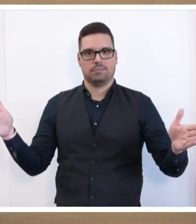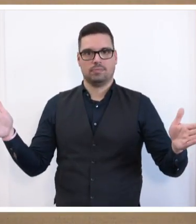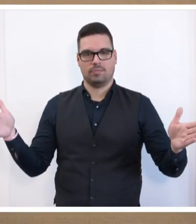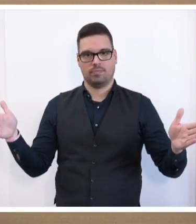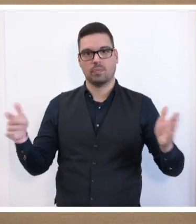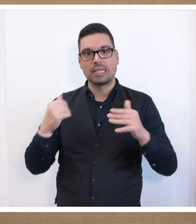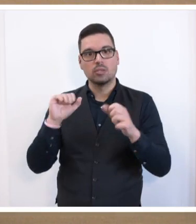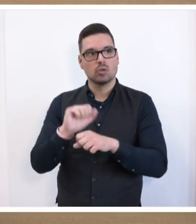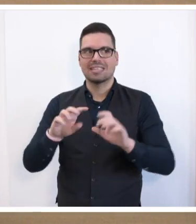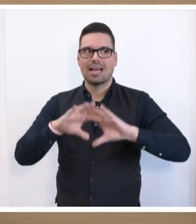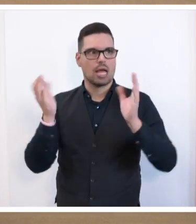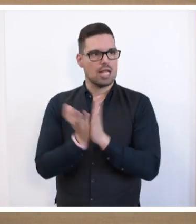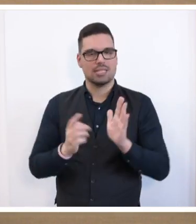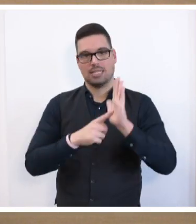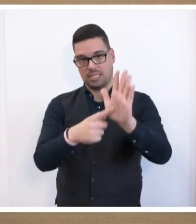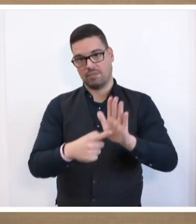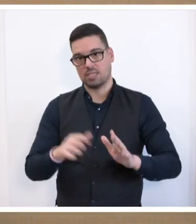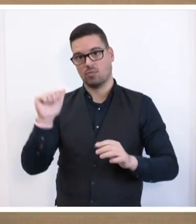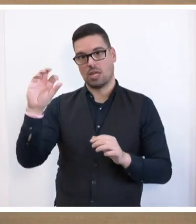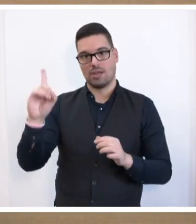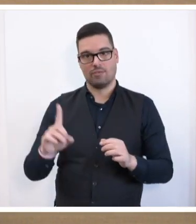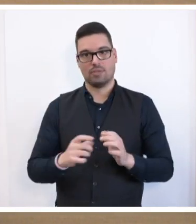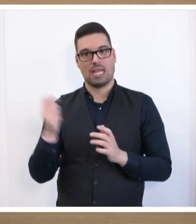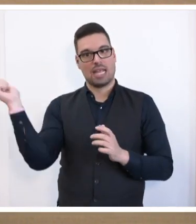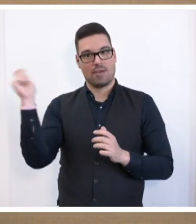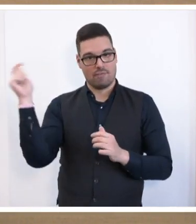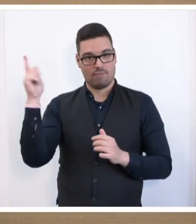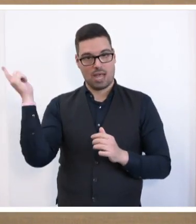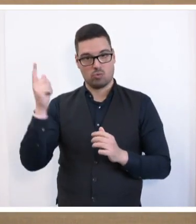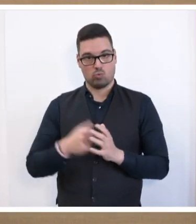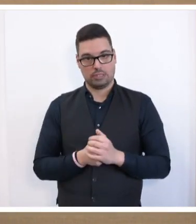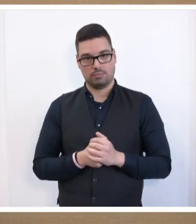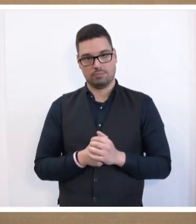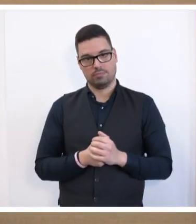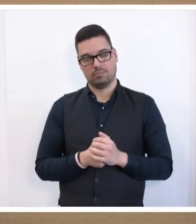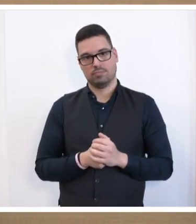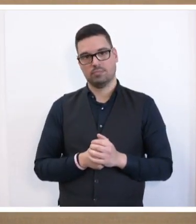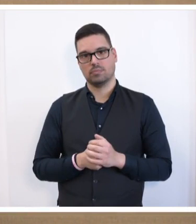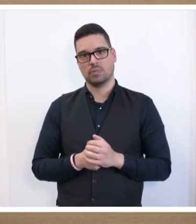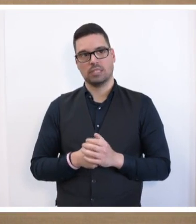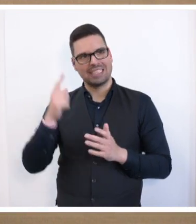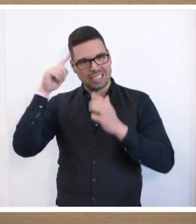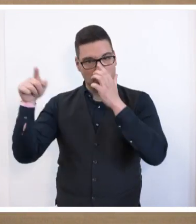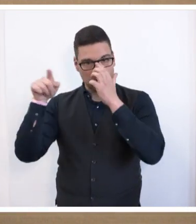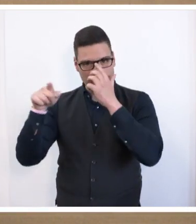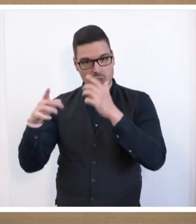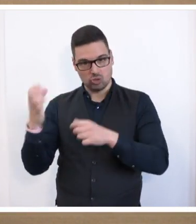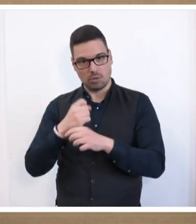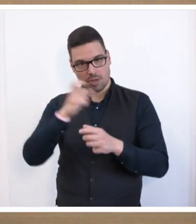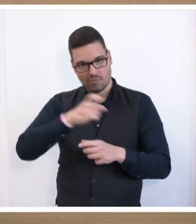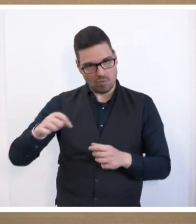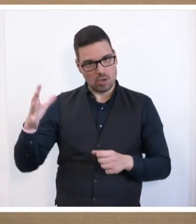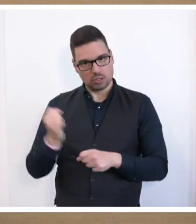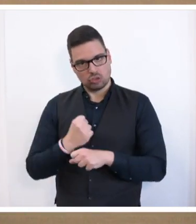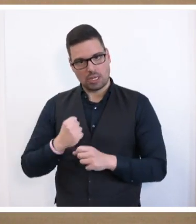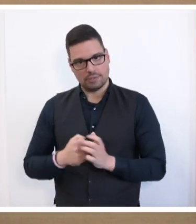Hinweisen, Warnungen und Initiativen der AfD. Einzig die Angst treibt sie um. Denken Sie tatsächlich, Sie kommen damit bei der Bevölkerung durch,